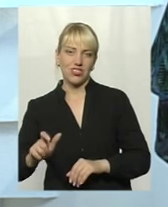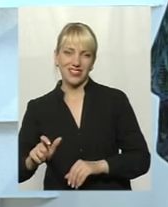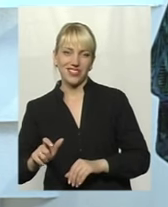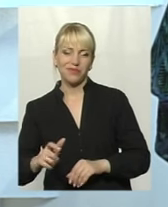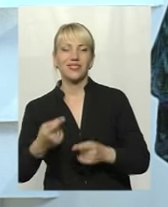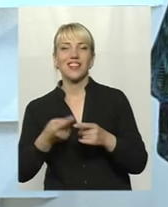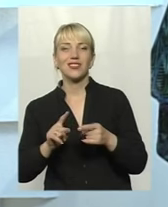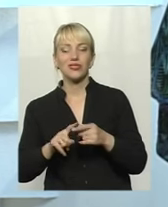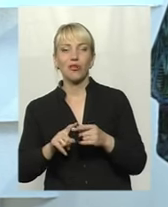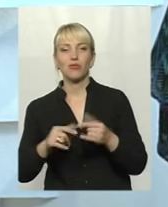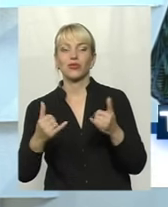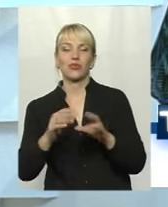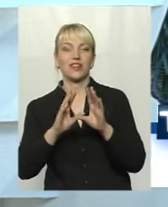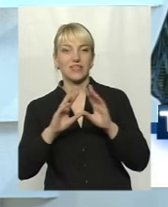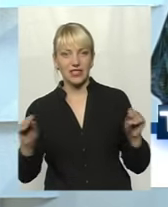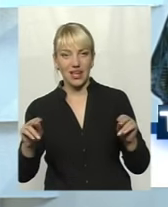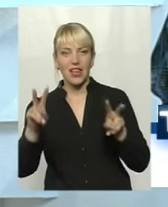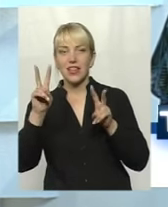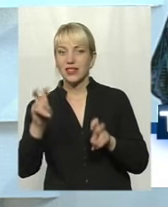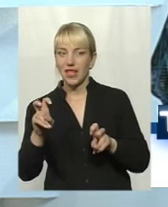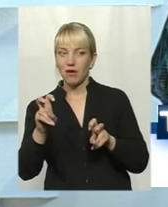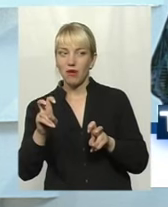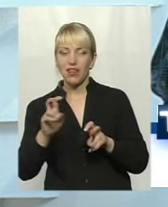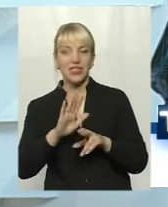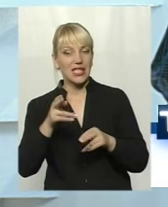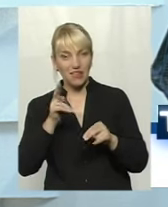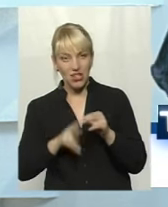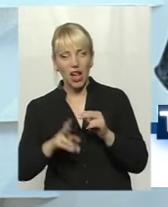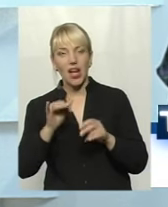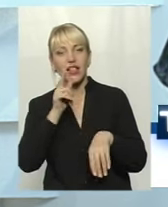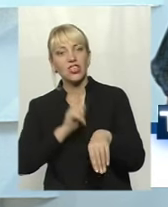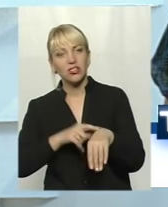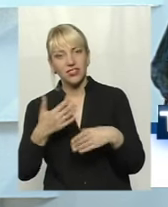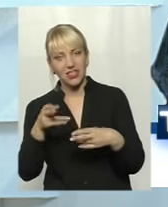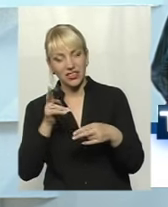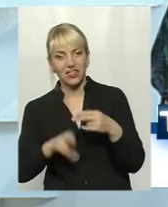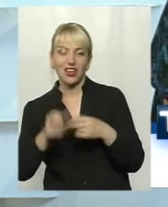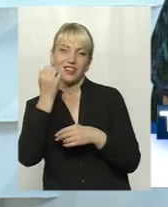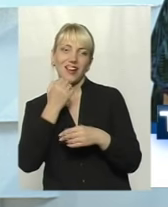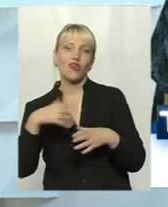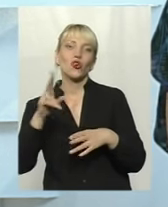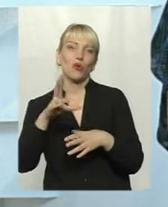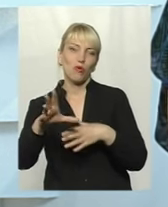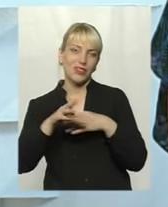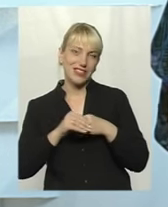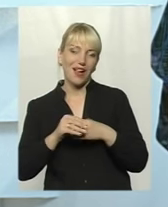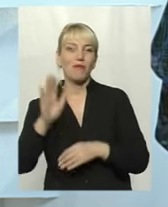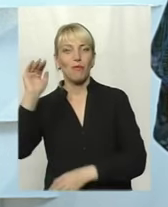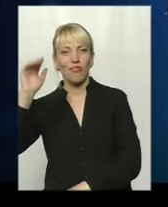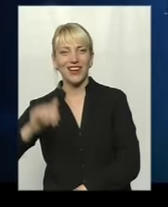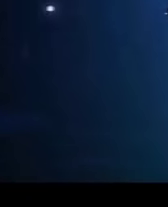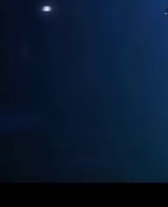На цьому сьогодні все. Наша тема не зовсім вичерпана, але час вже закінчився. Дякую всім, хто був з нами. Бувайте.